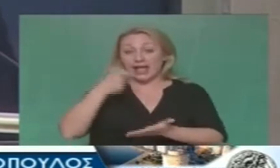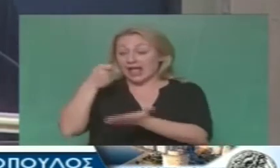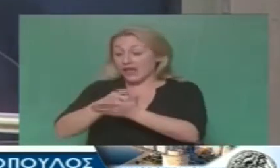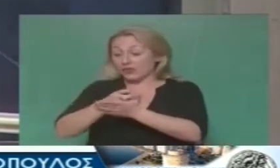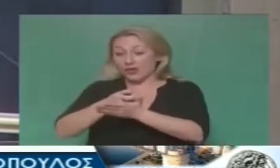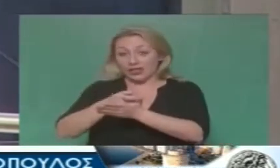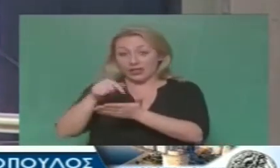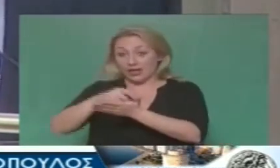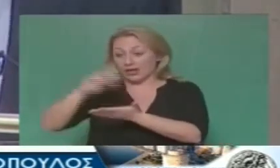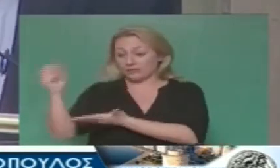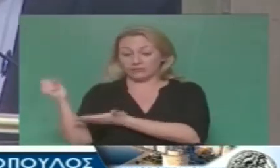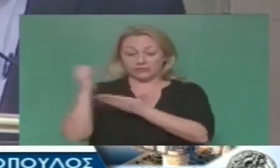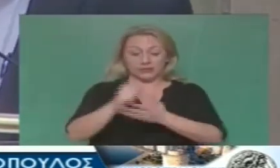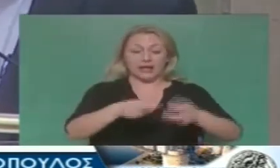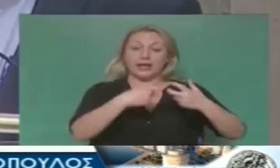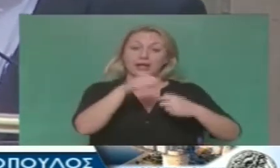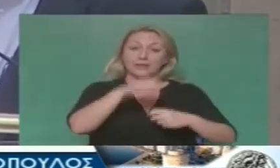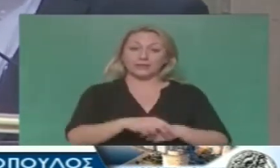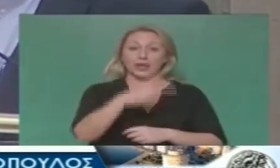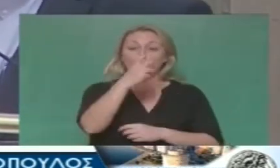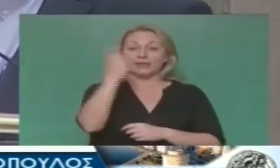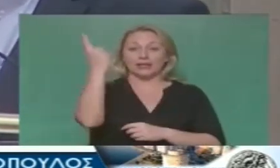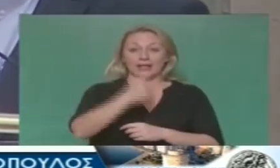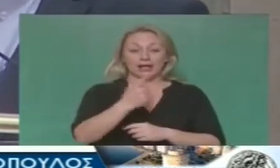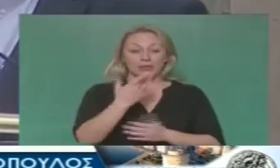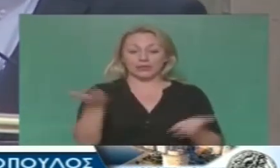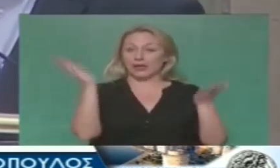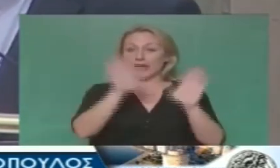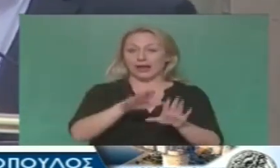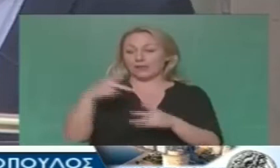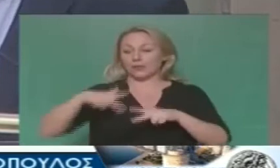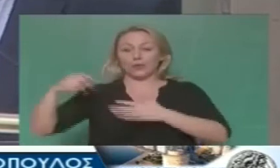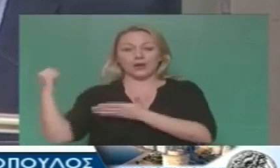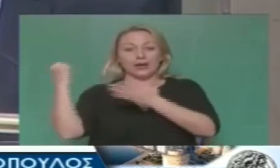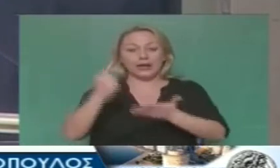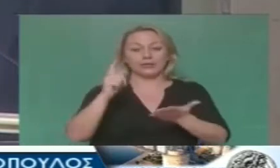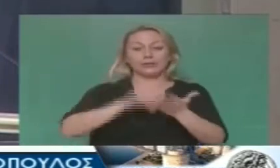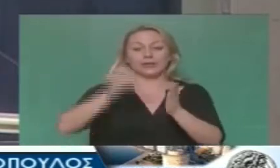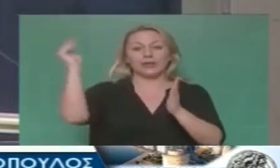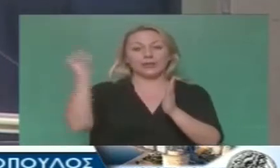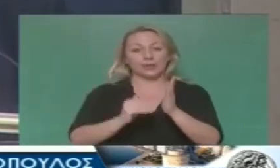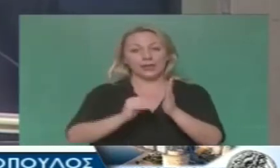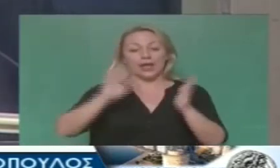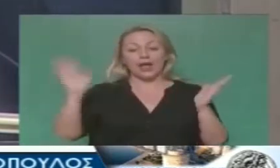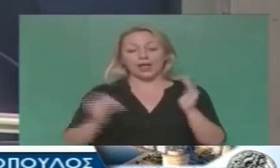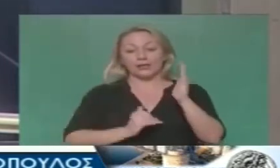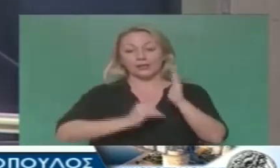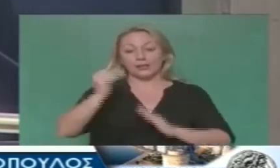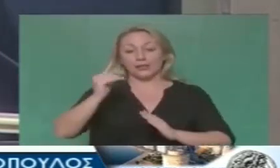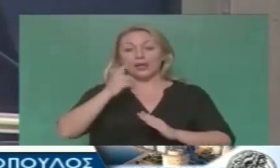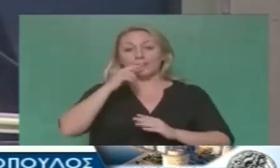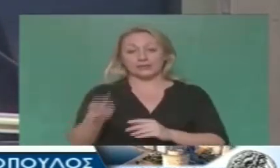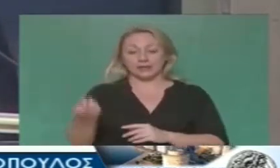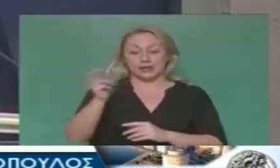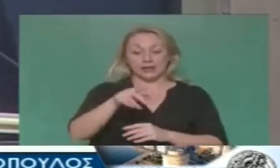επιδοτούμενο εισιτήριο του ύψους του 80%. Πρέπει το 80% να πέσει και να το πληρώνεις όταν ανεβαίνει στο λεωφορείο.